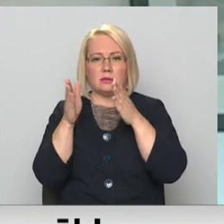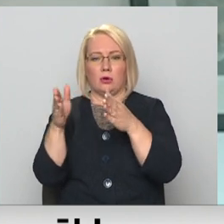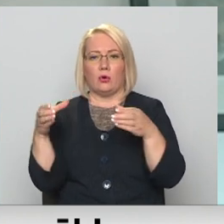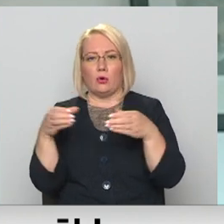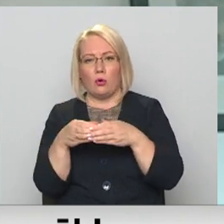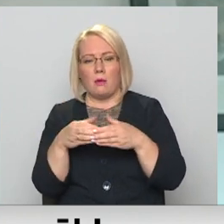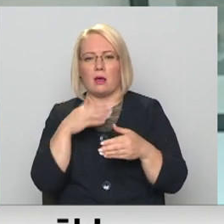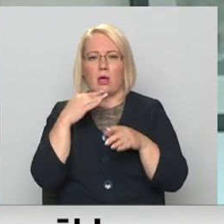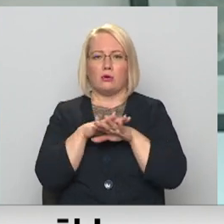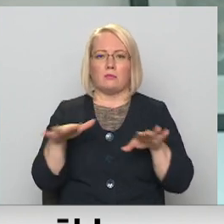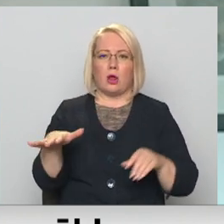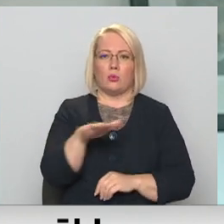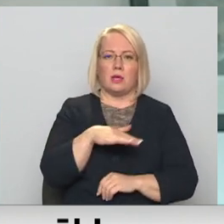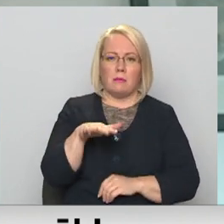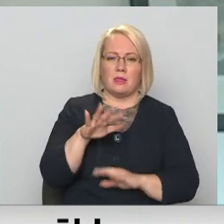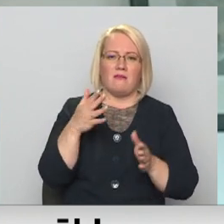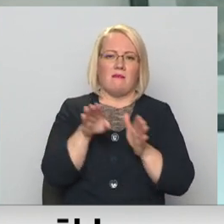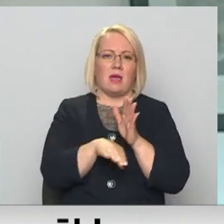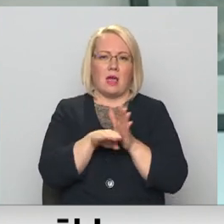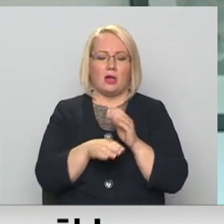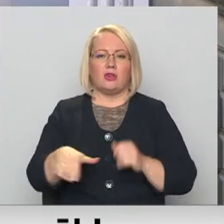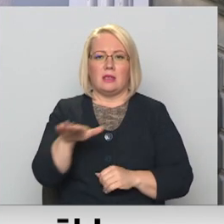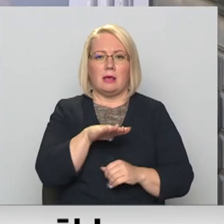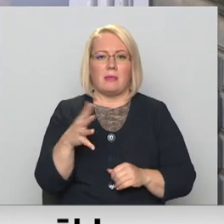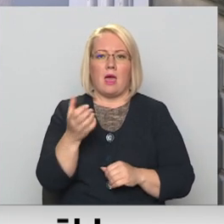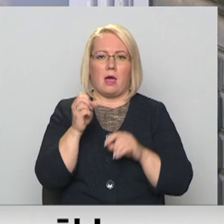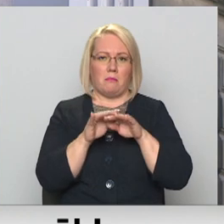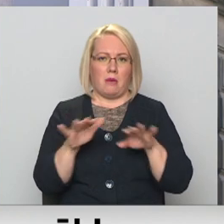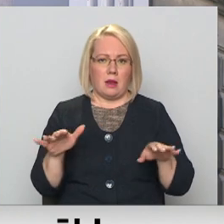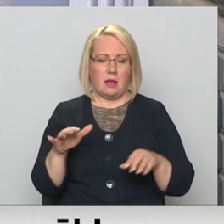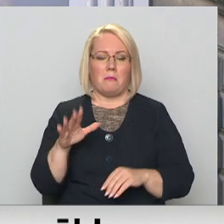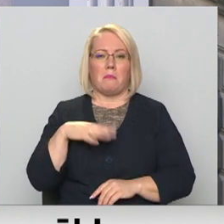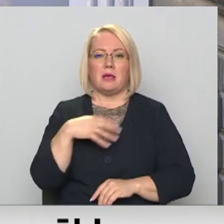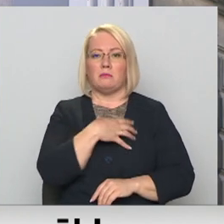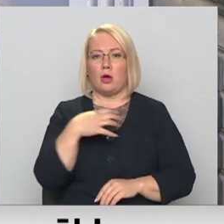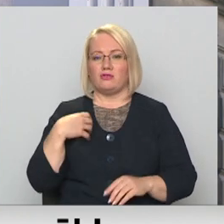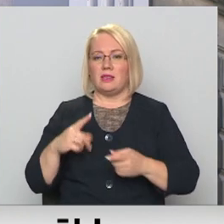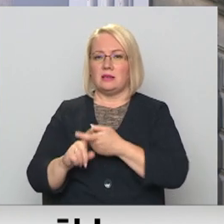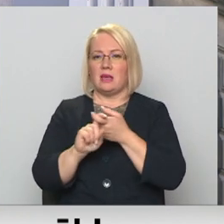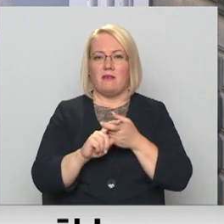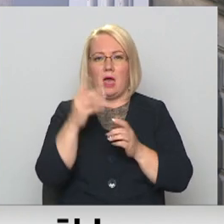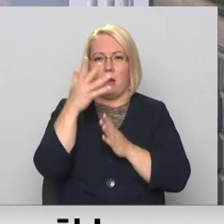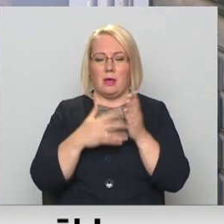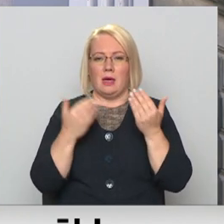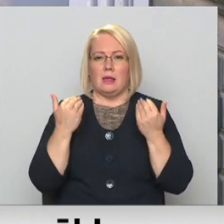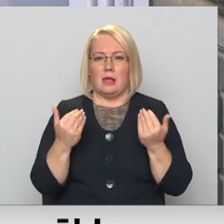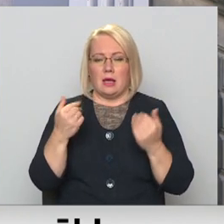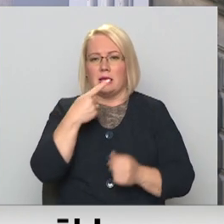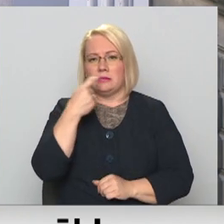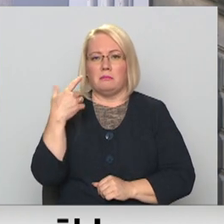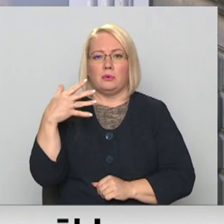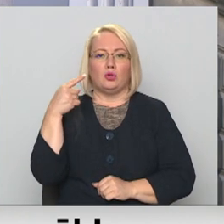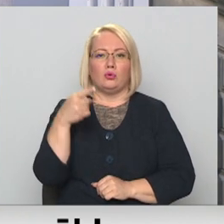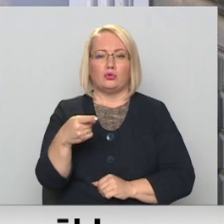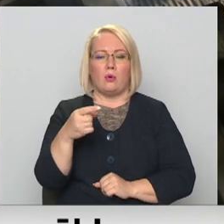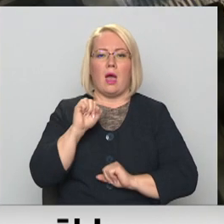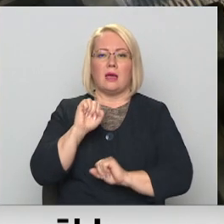piemēram daudzbērņa ģimenes vai guži vienkārši ģimenes ar bērni. Pēc pašvaldības savienības aplēsēm pašlaik ir ap 150 tūkstošiem